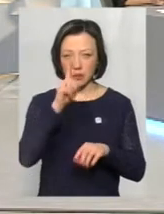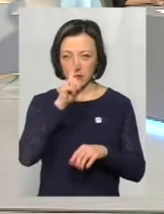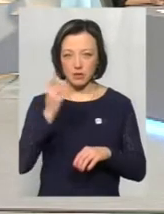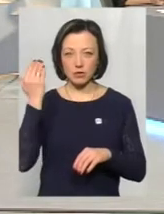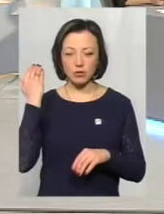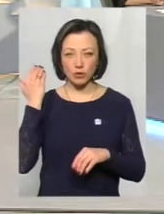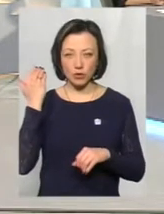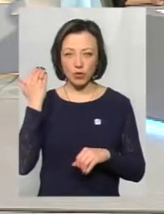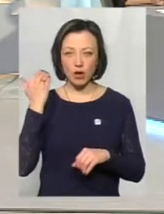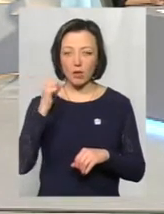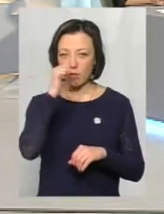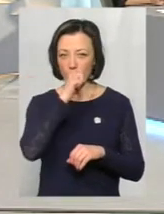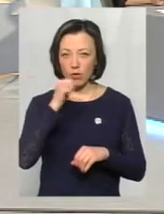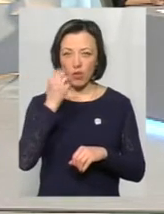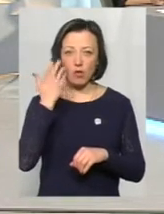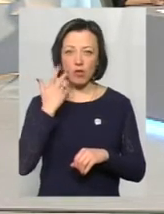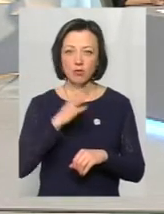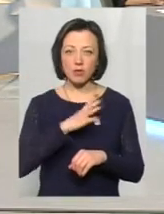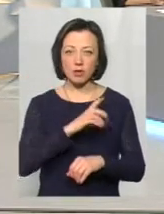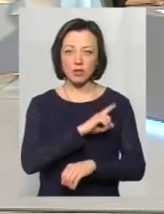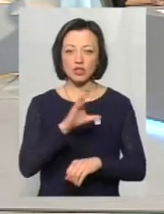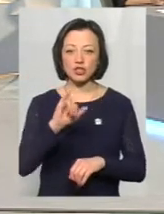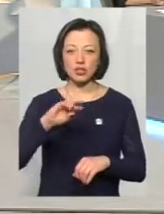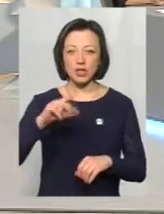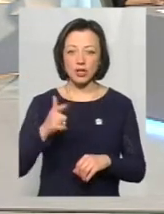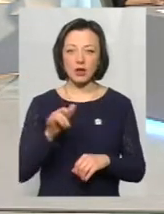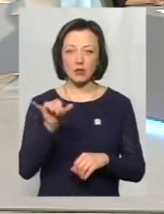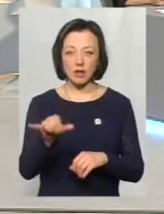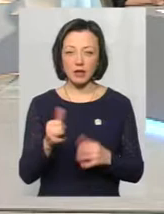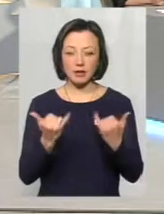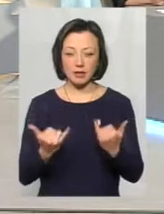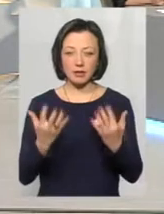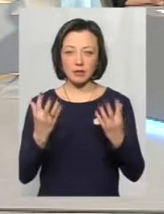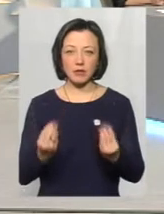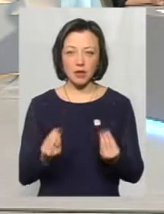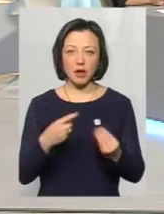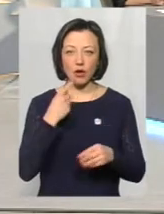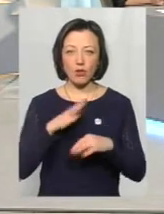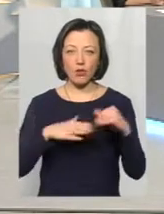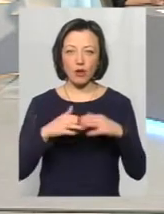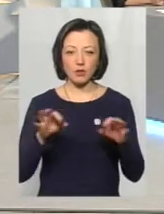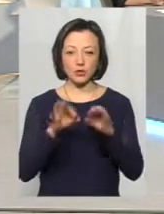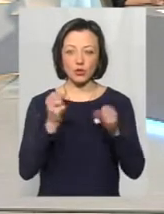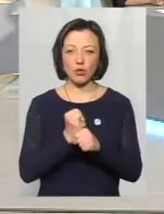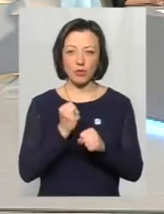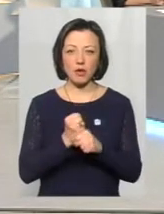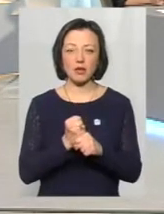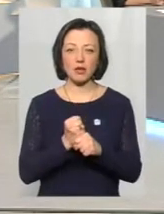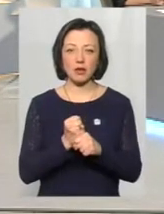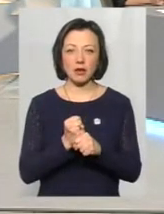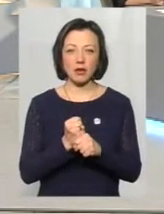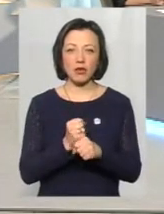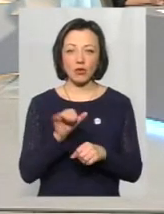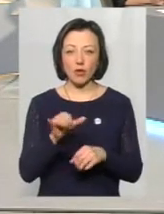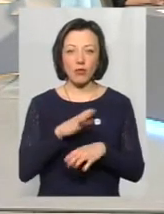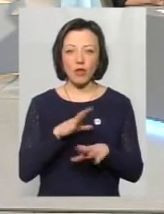тому перенесла відмороження, коли були морози в січні. І в неї на даний момент, вона каже, я руками не можу нічого робити, працювати. То з